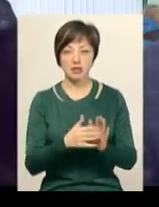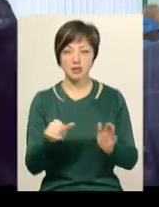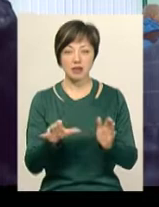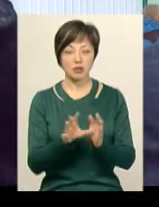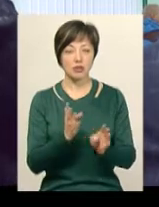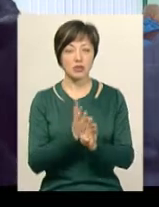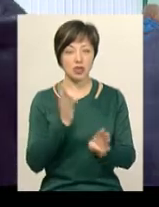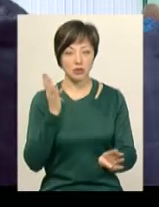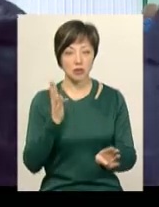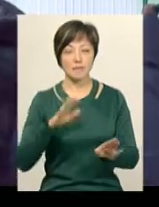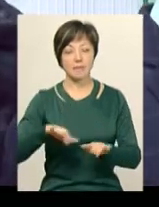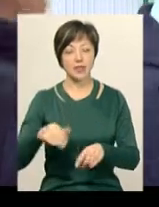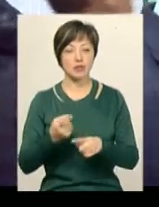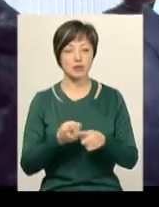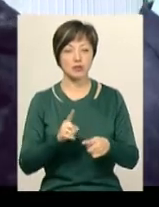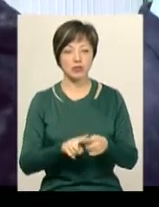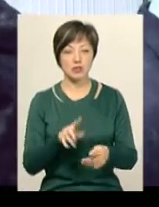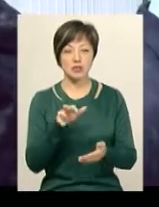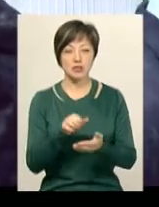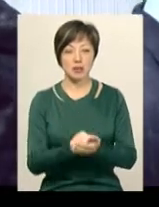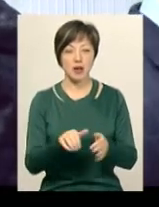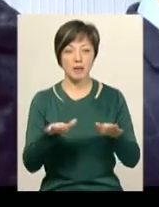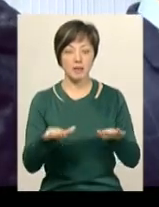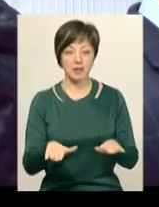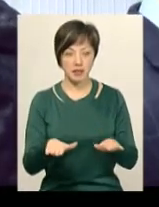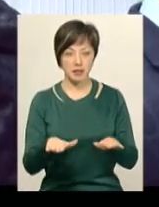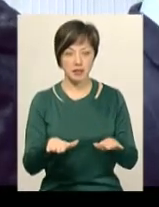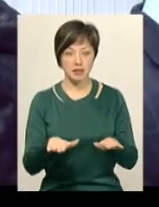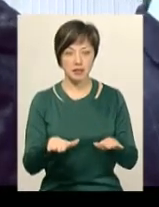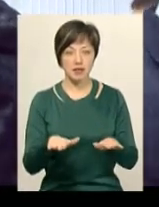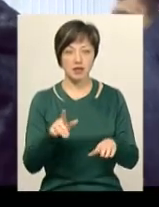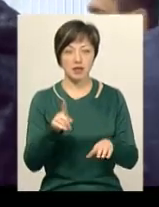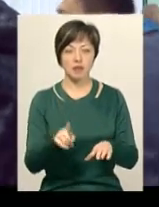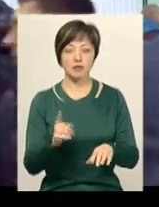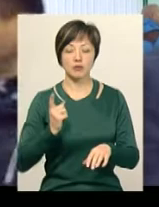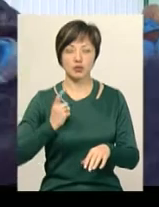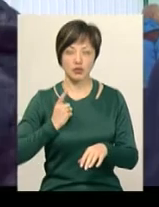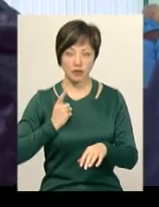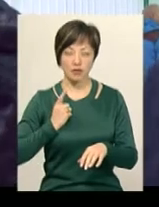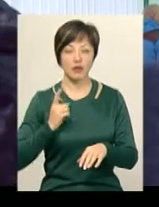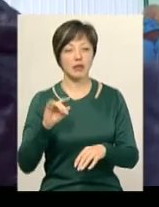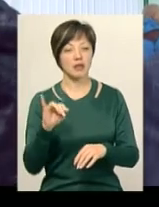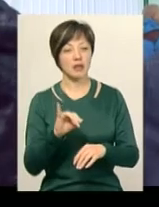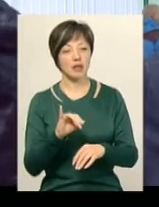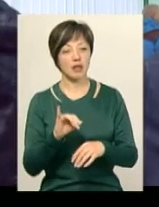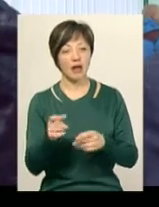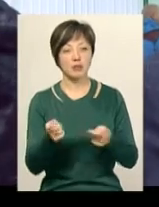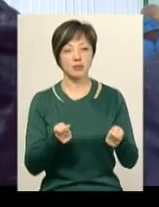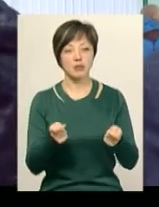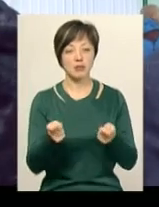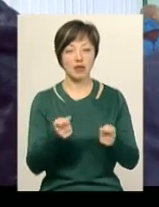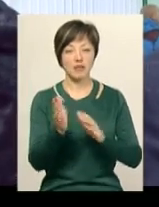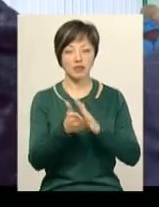Після чого займає місце в залі очікування, адміністратор